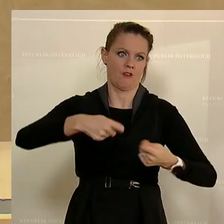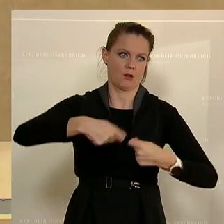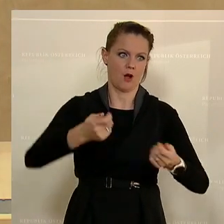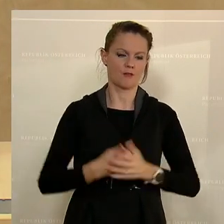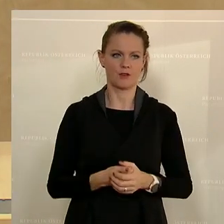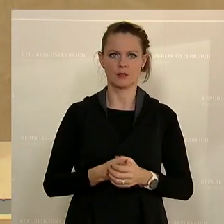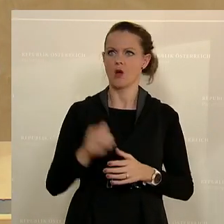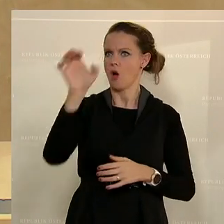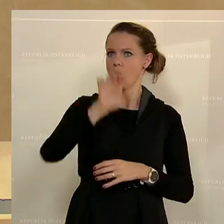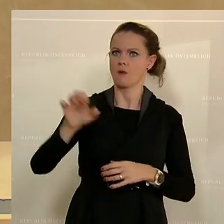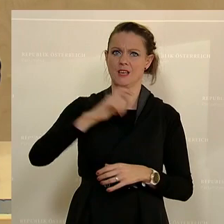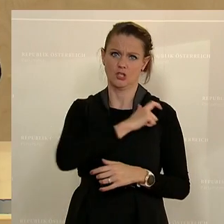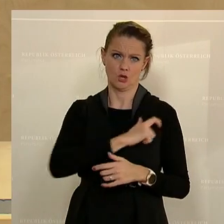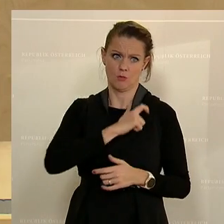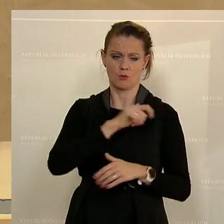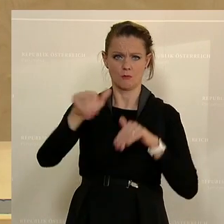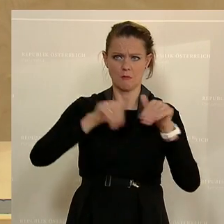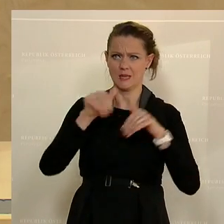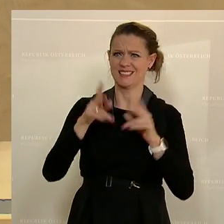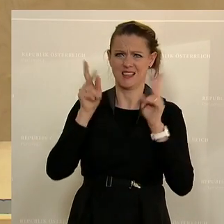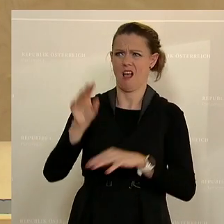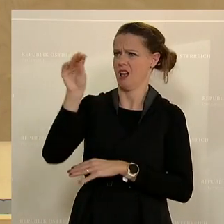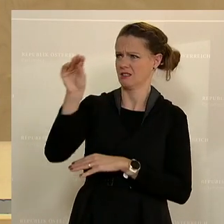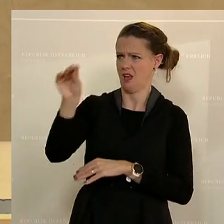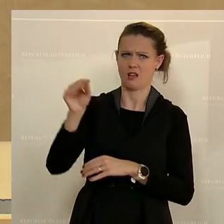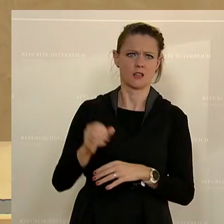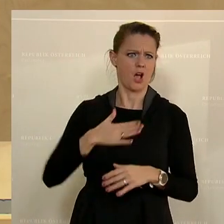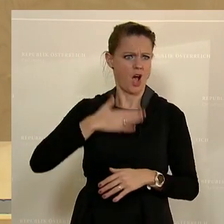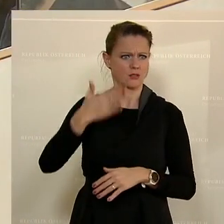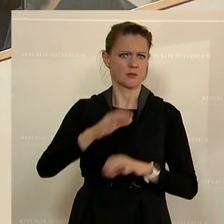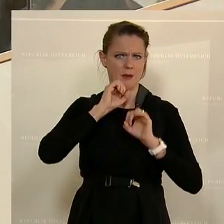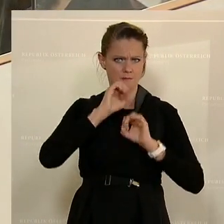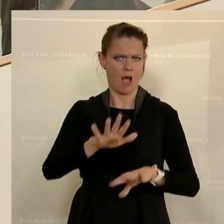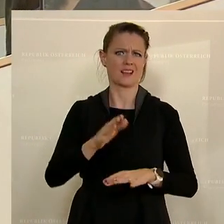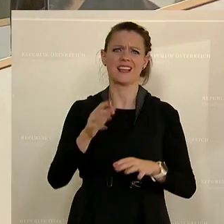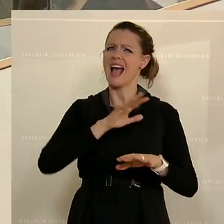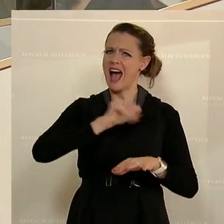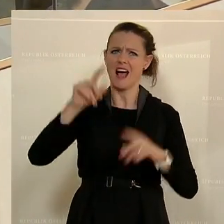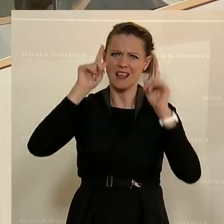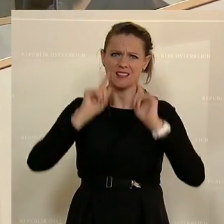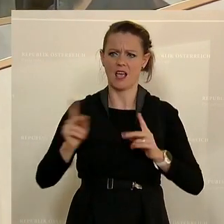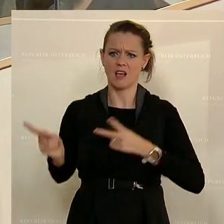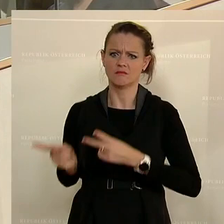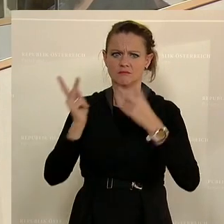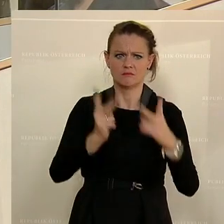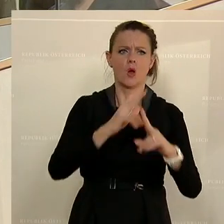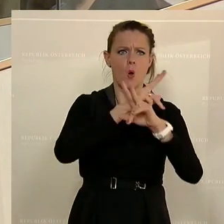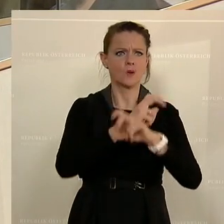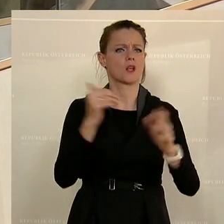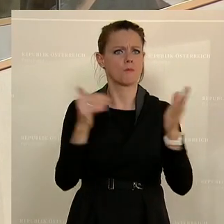Europäischen Kommission dort sagt, wir wollen diese Ausnahmen nicht, sondern alle Tiere, die nach Österreich kommen, sollen